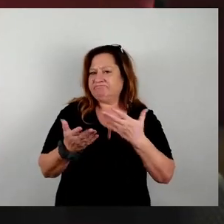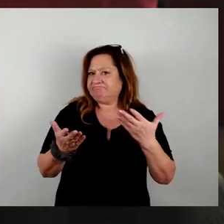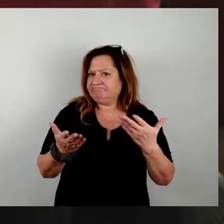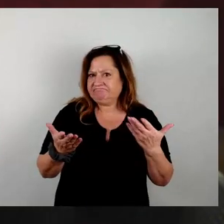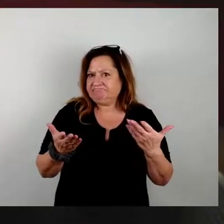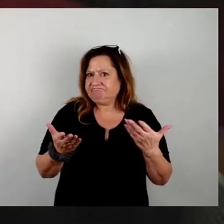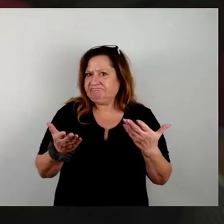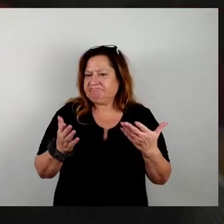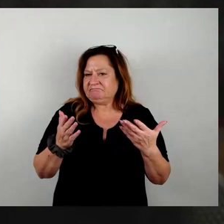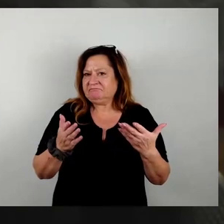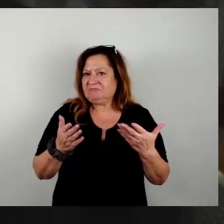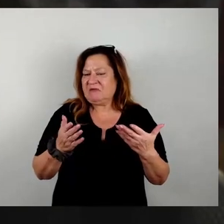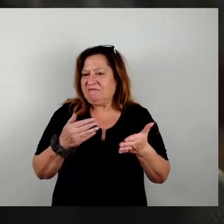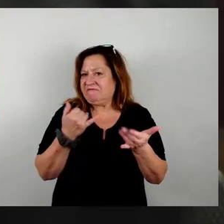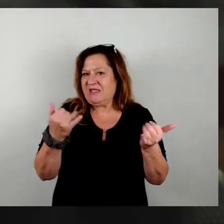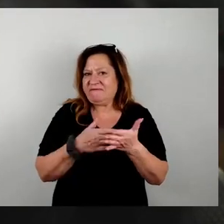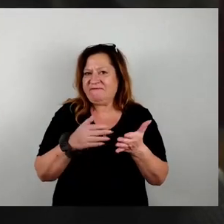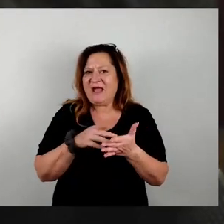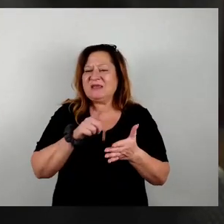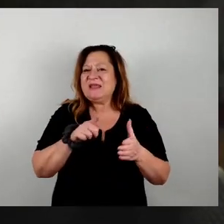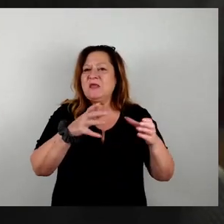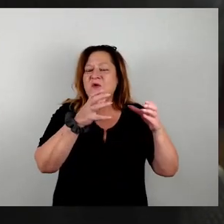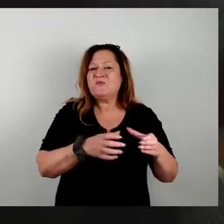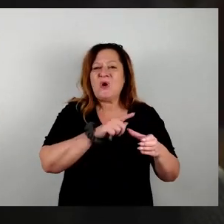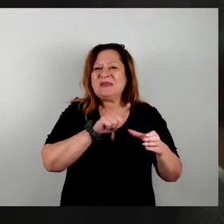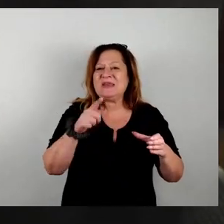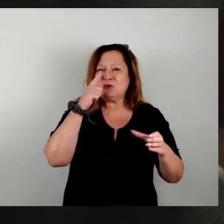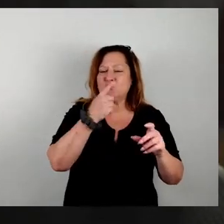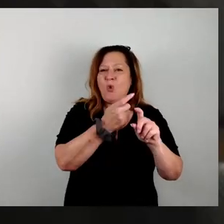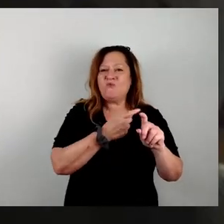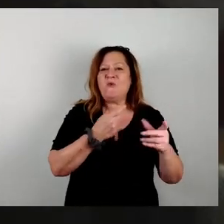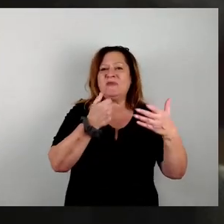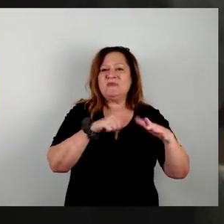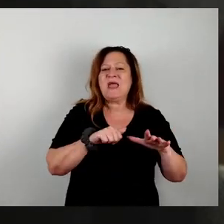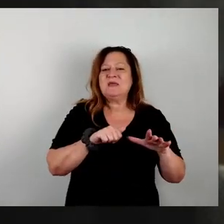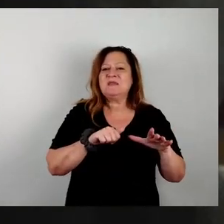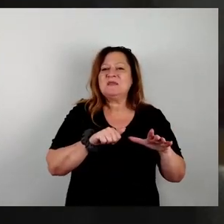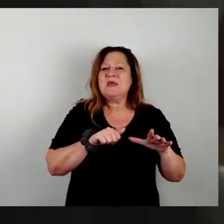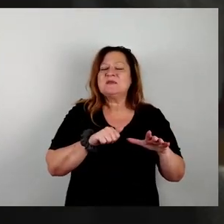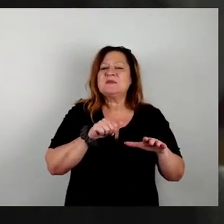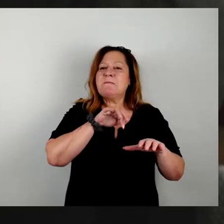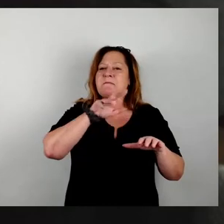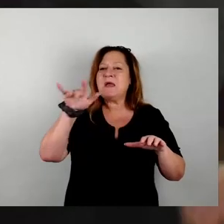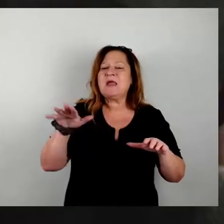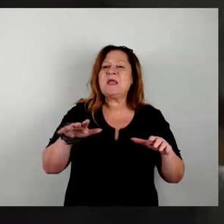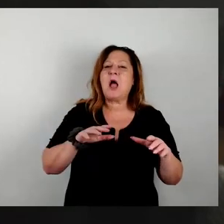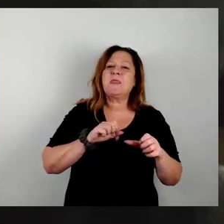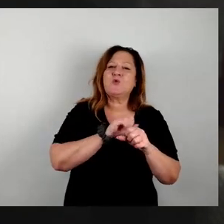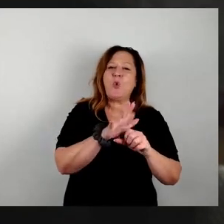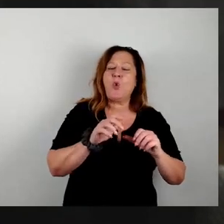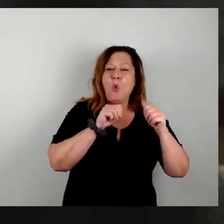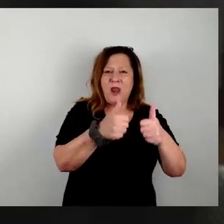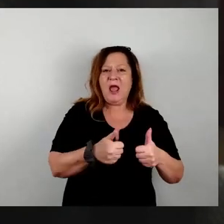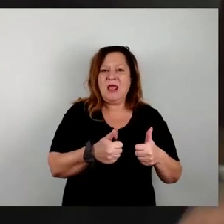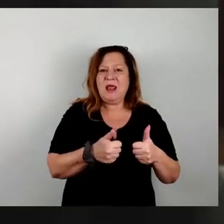Fonds nicht nur von diesen 60 Milliarden Euro Corona-Hilfen, die nicht übertragen werden dürfen, gespeist wurden. Das möchte ich hier noch mal deutlich